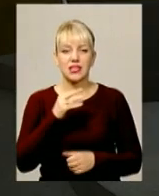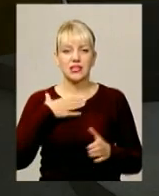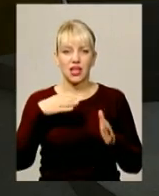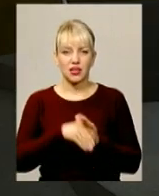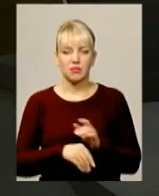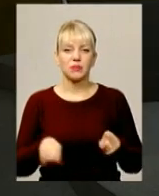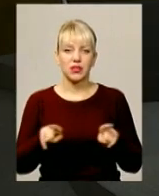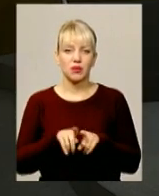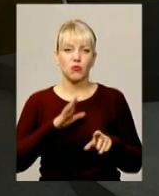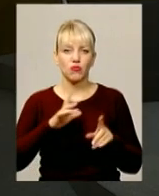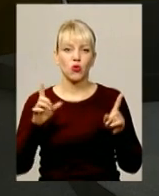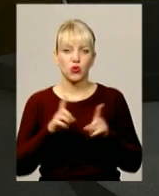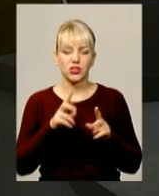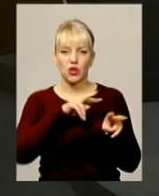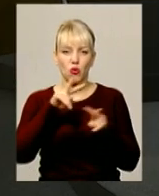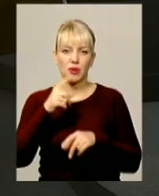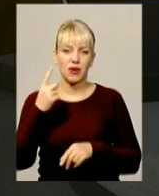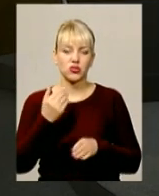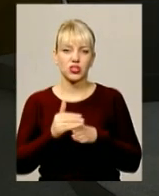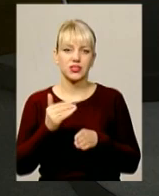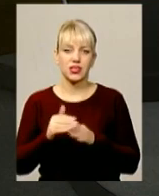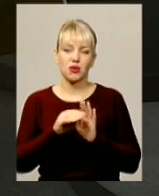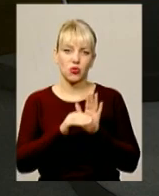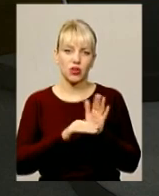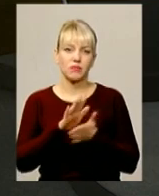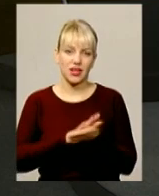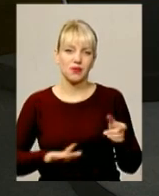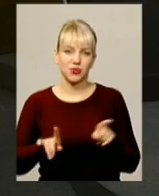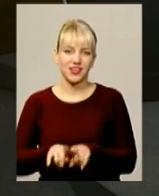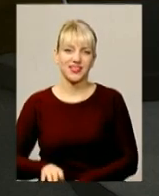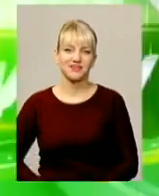Таким був короткий огляд першої частини програми. Далі про таке.